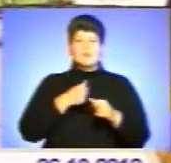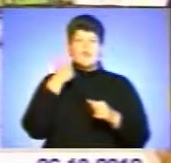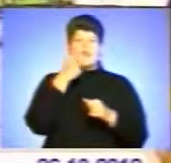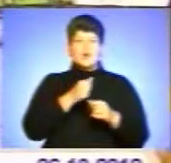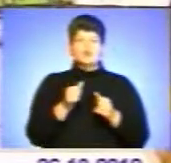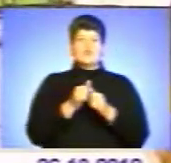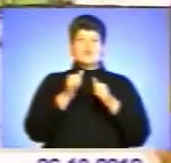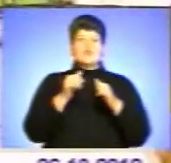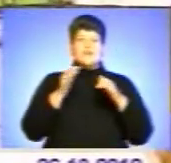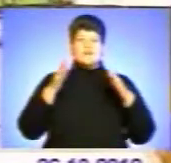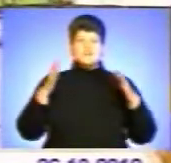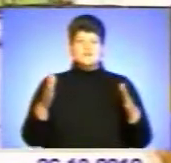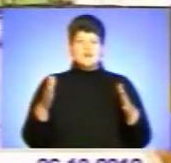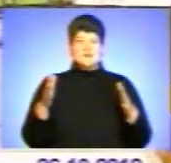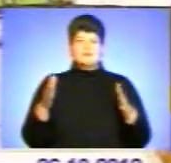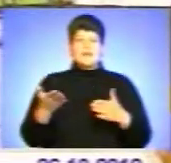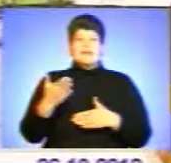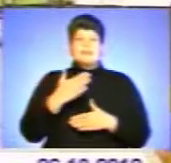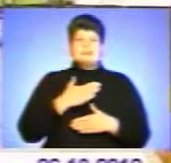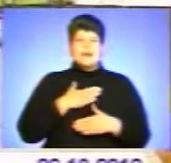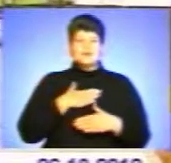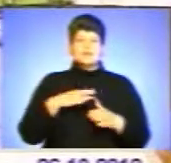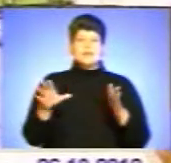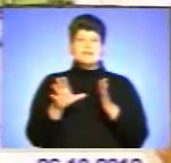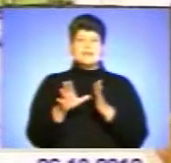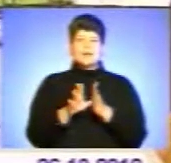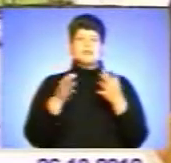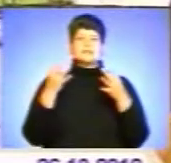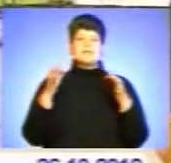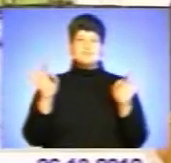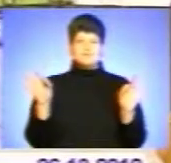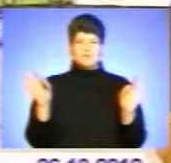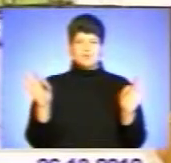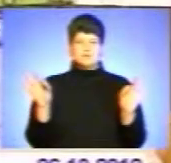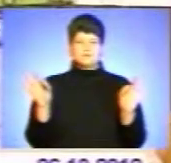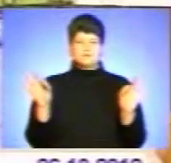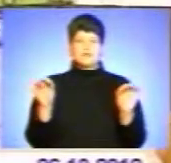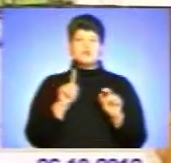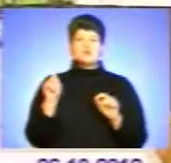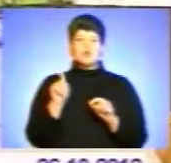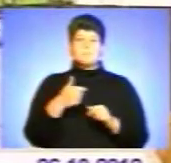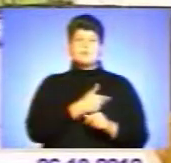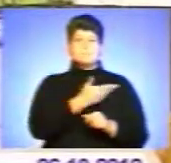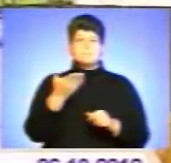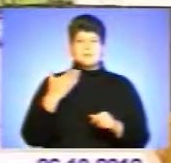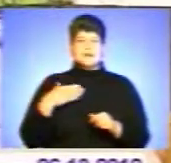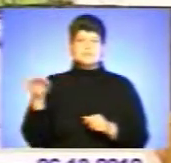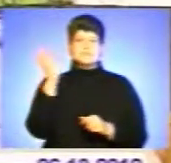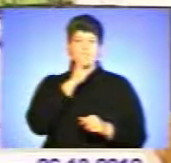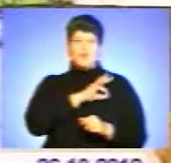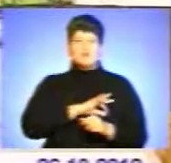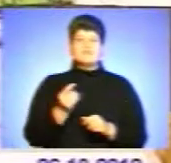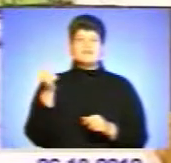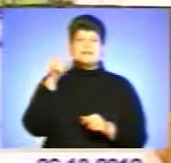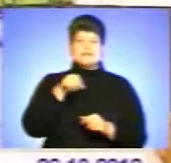вважали нашу енергонезалючість і щоб ми використовували ті